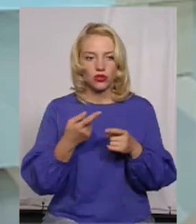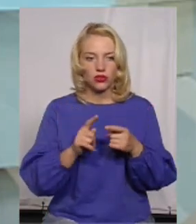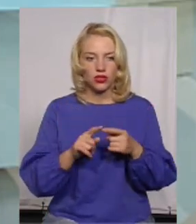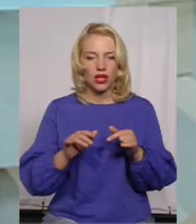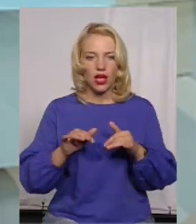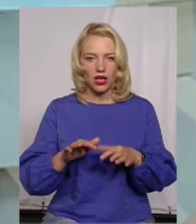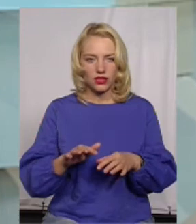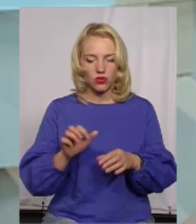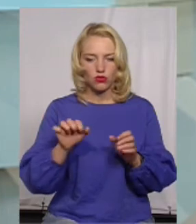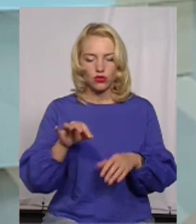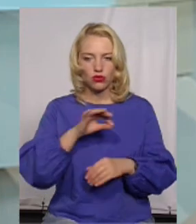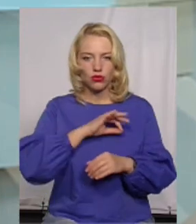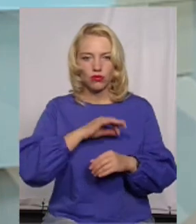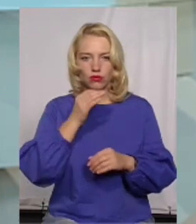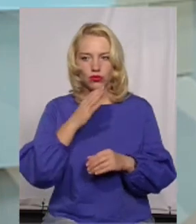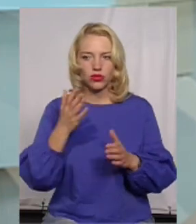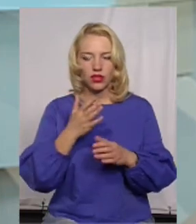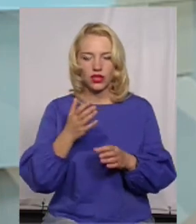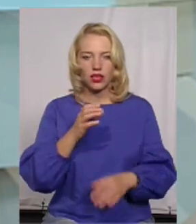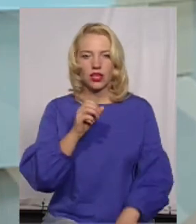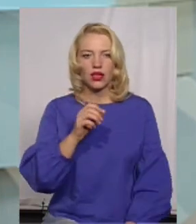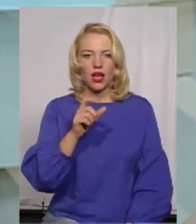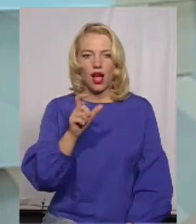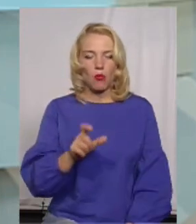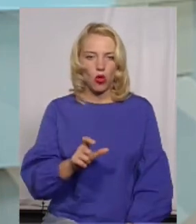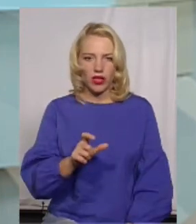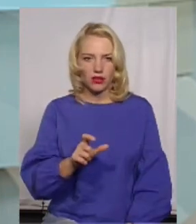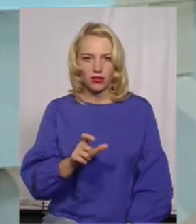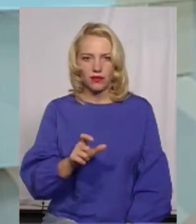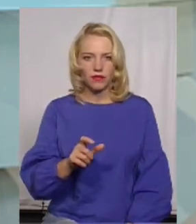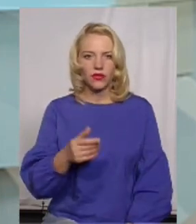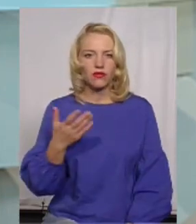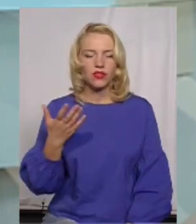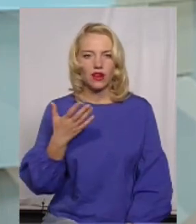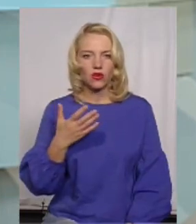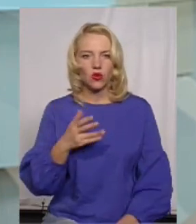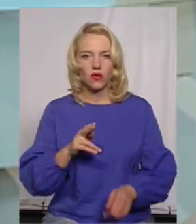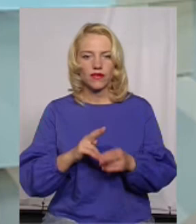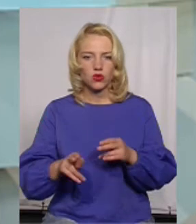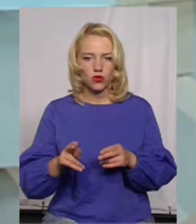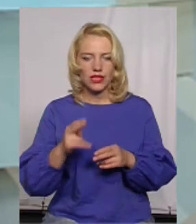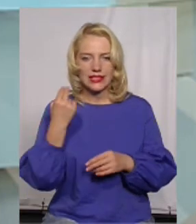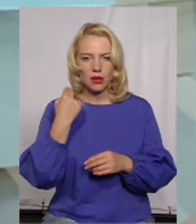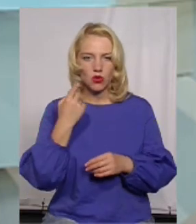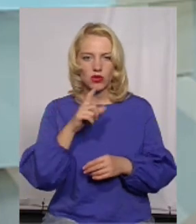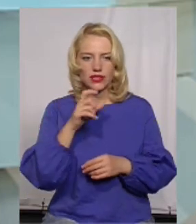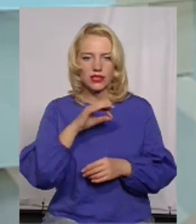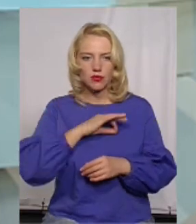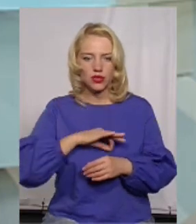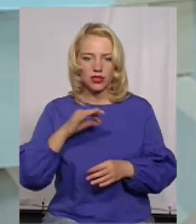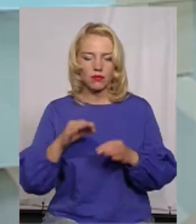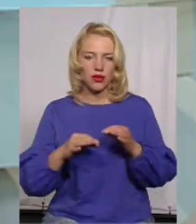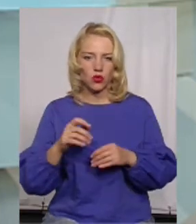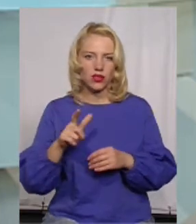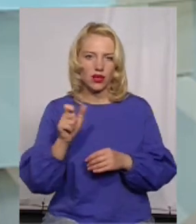може скористатись будь-який абонент, у якого відсутня заборгованість за спожитий природний